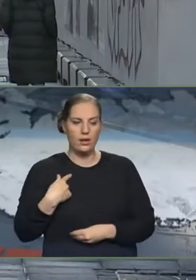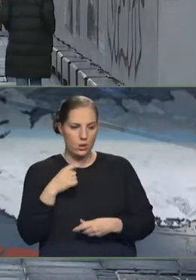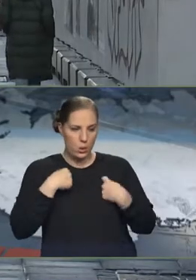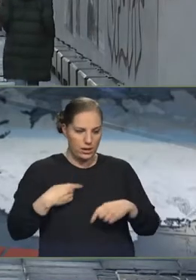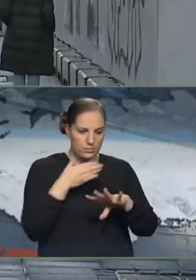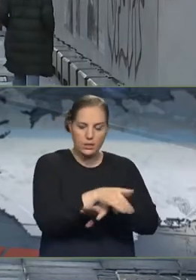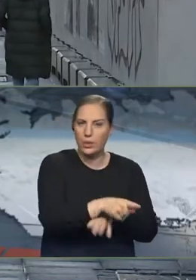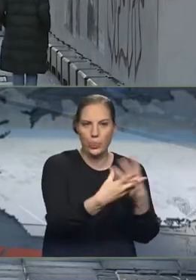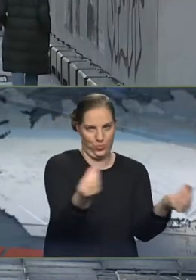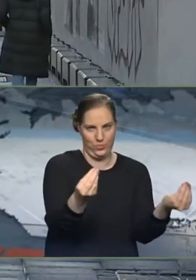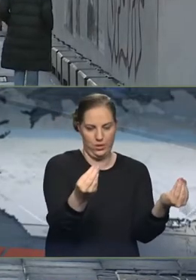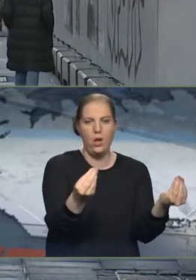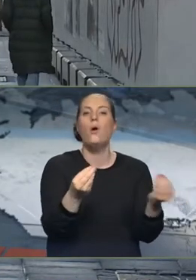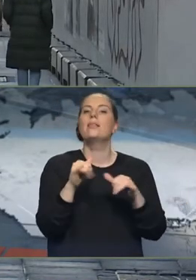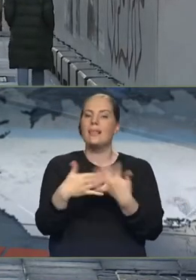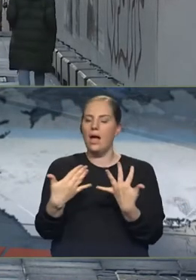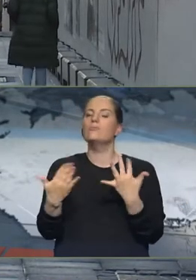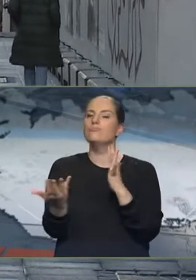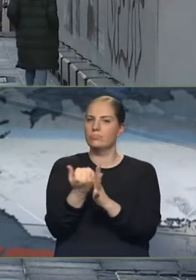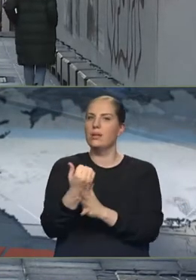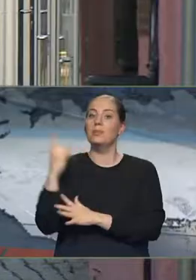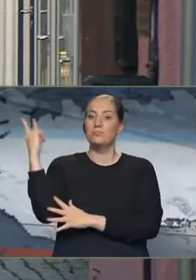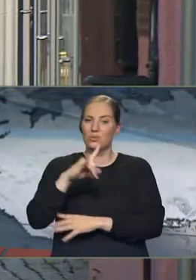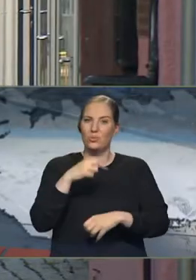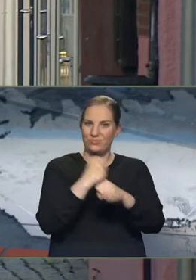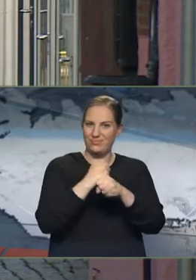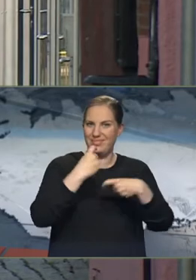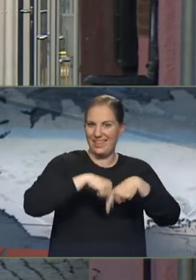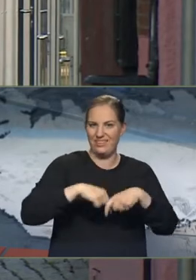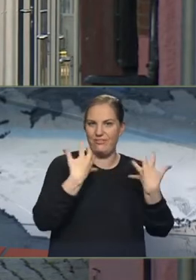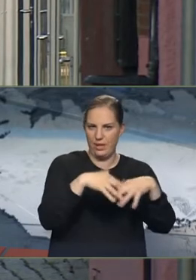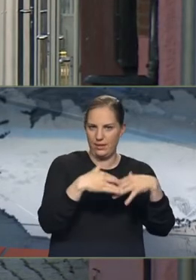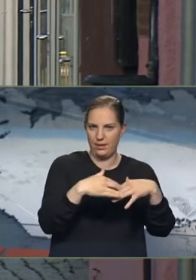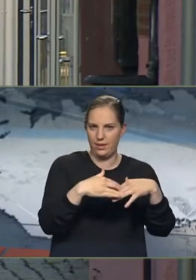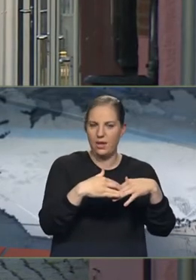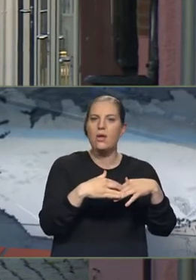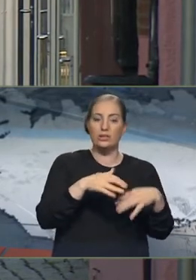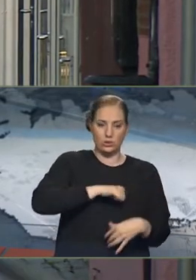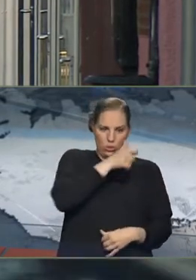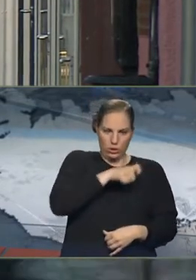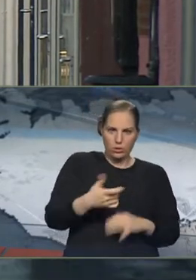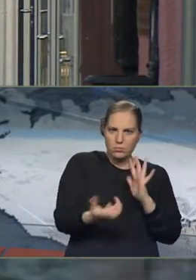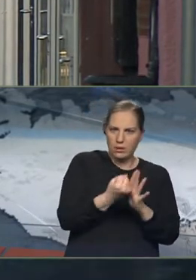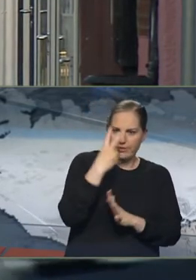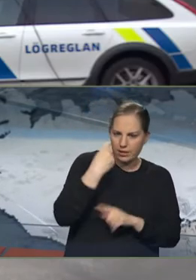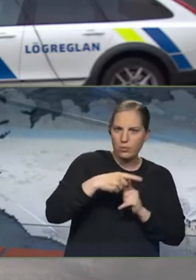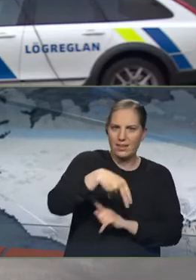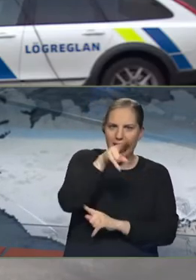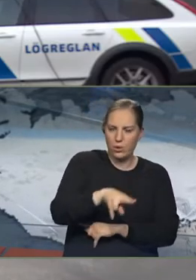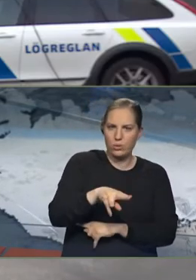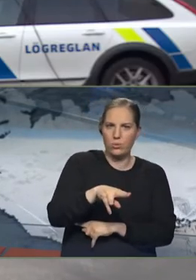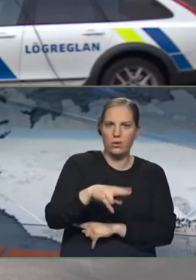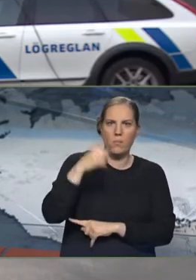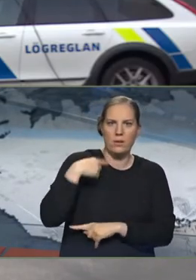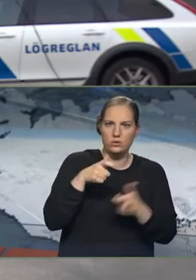Síðteis í dagum í ljósa mennirnir hefðu komið hingað á vefum fyrirtækis sem sendi þá á landibrótt þegar stjórnendur fengur veður á hátirnið þeirra. Þetta er